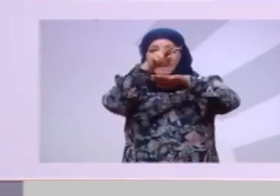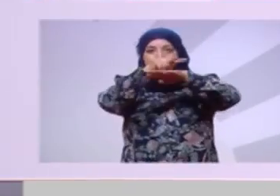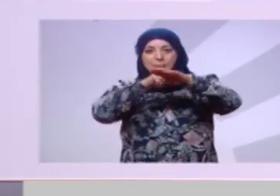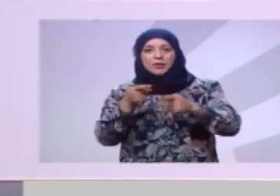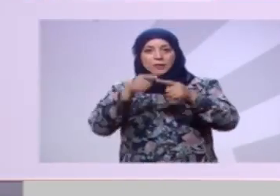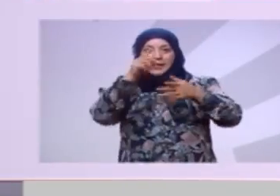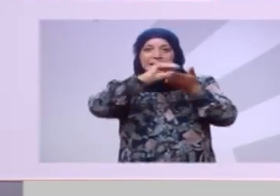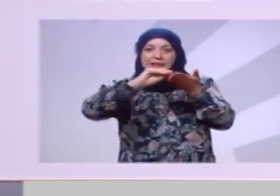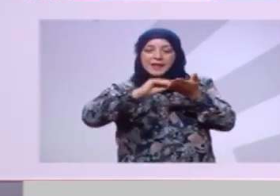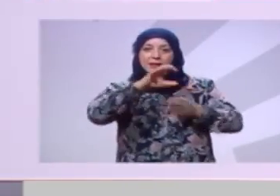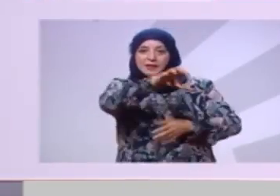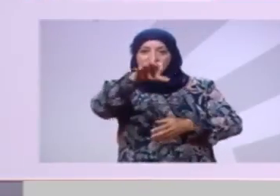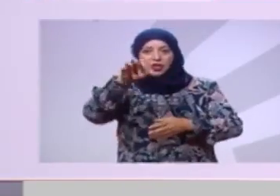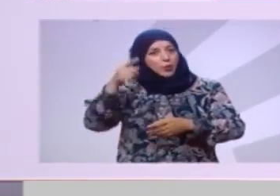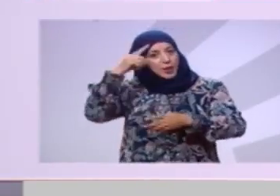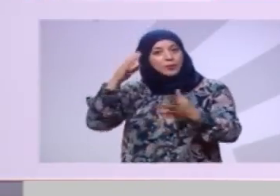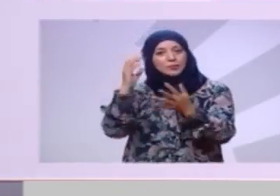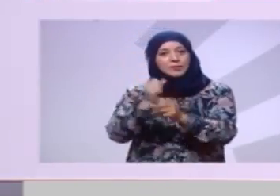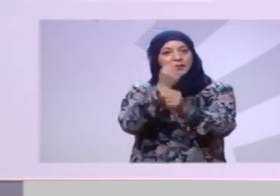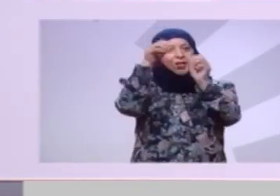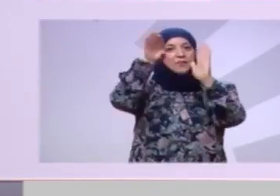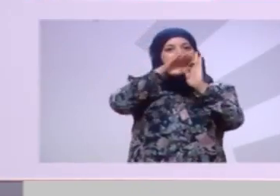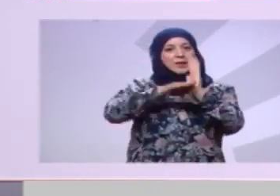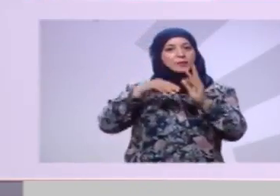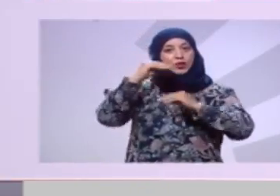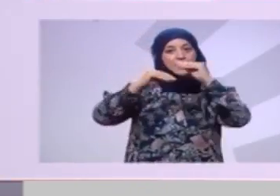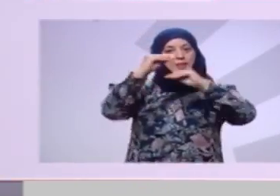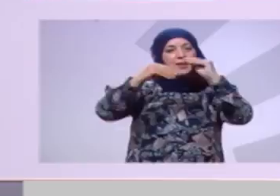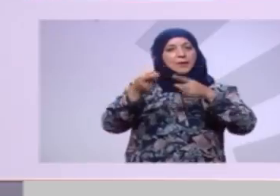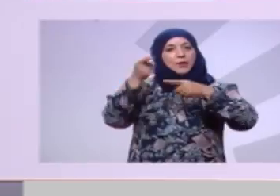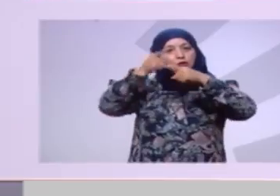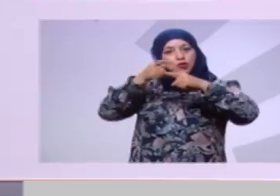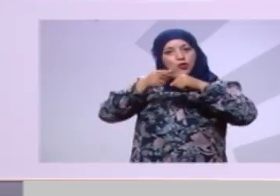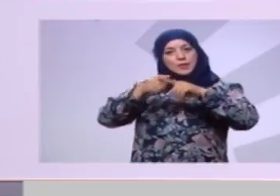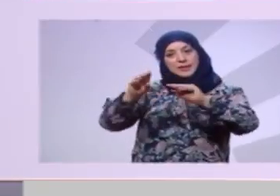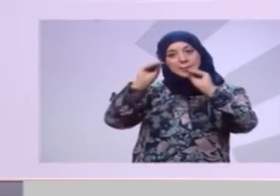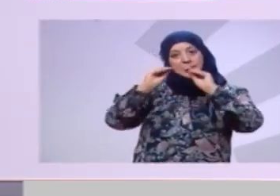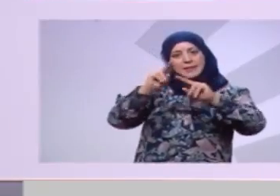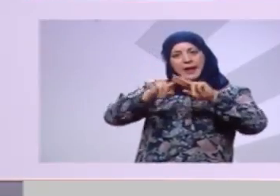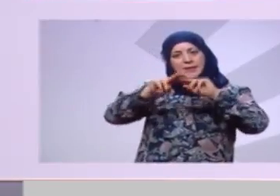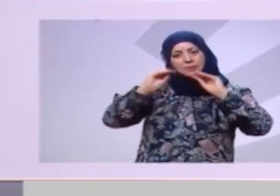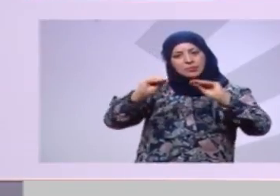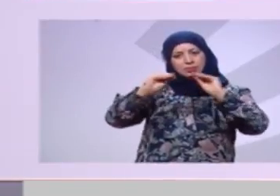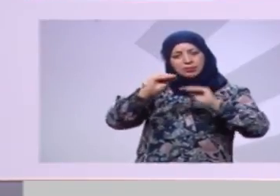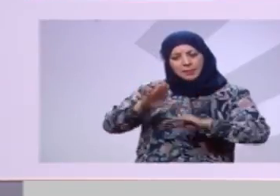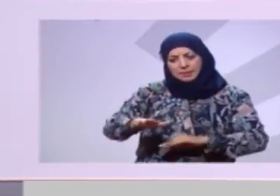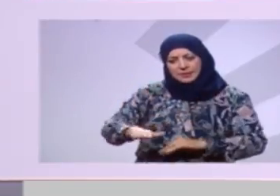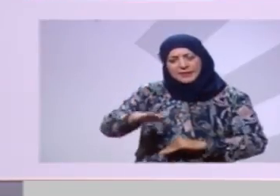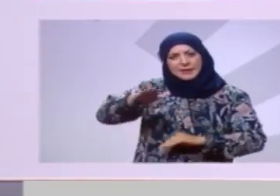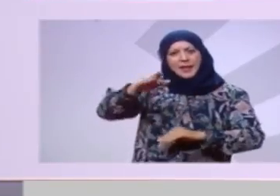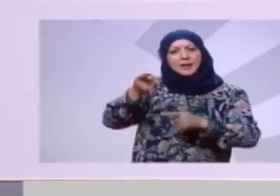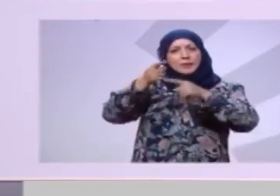لتحقيق برنامجها التنموية وكذلك مش نعتنيه بمنظومة التعليم العالي من الرياض الأطفال إلى